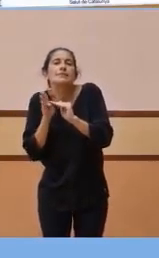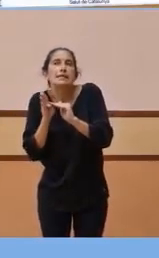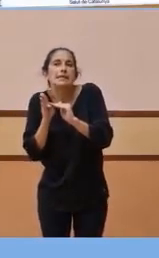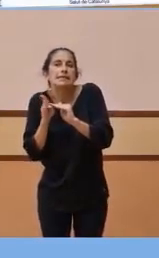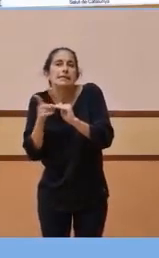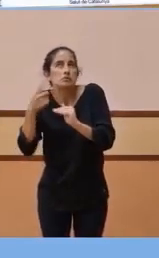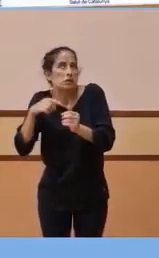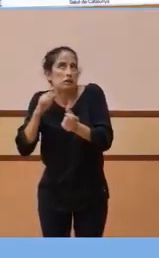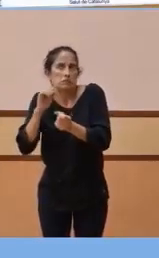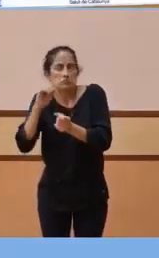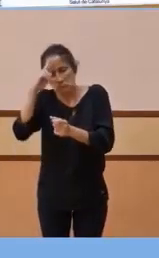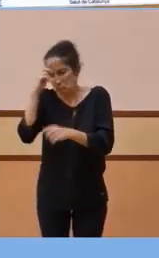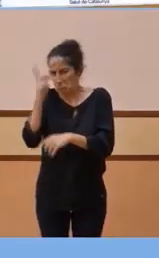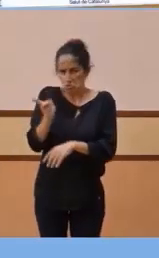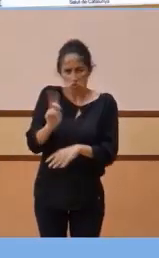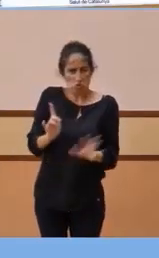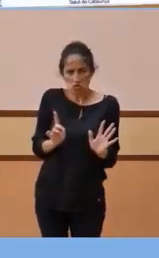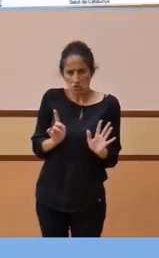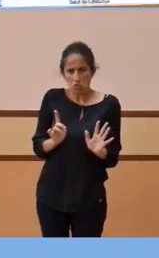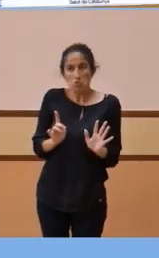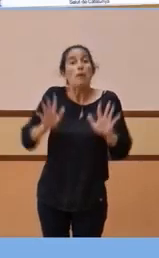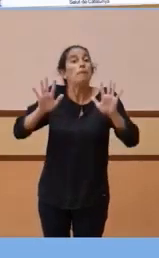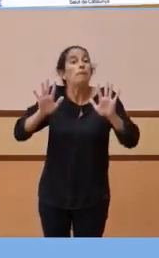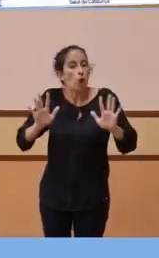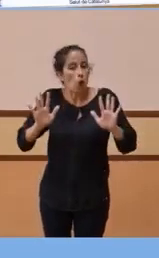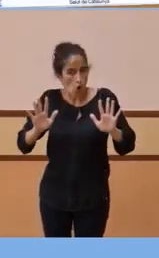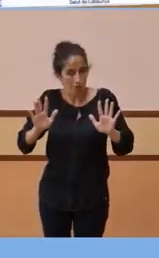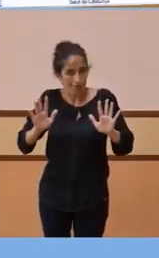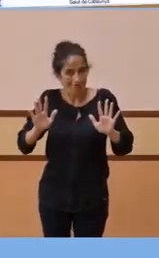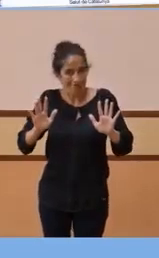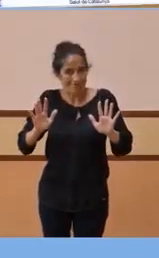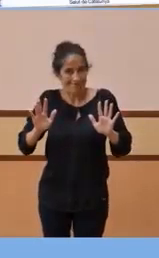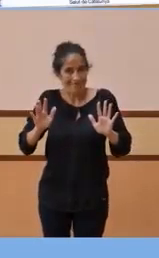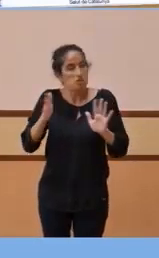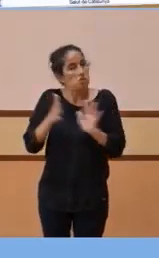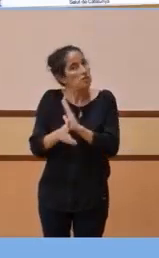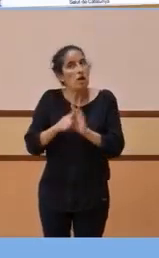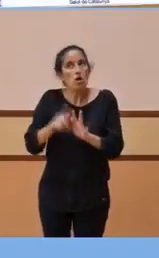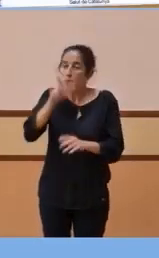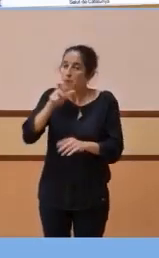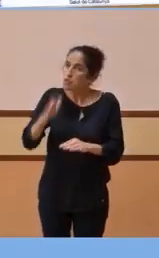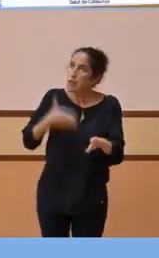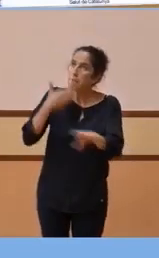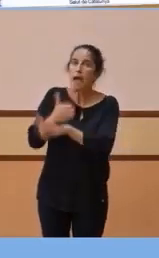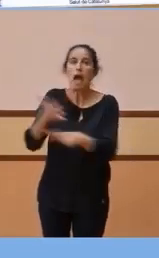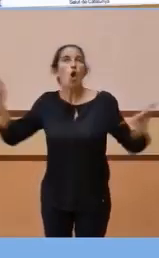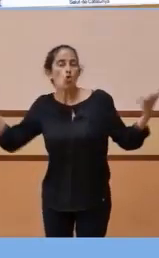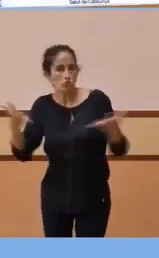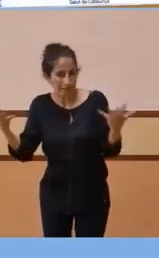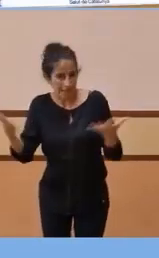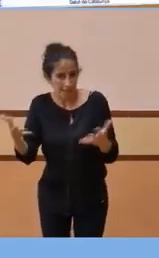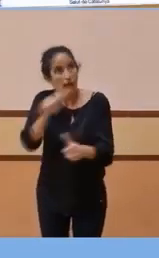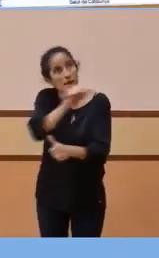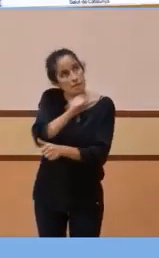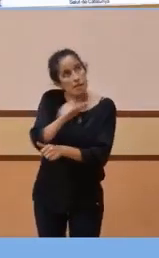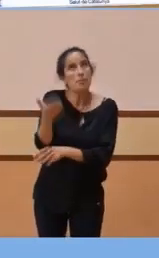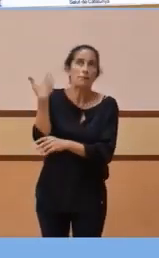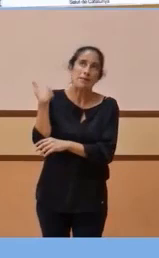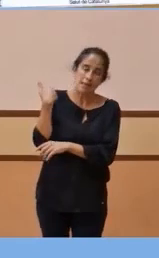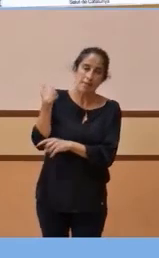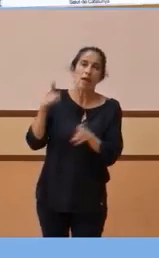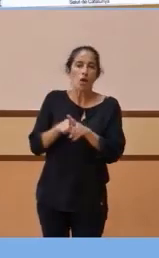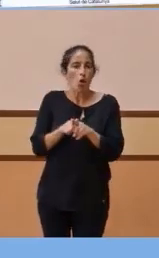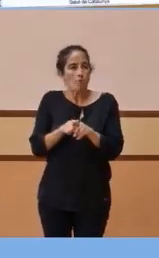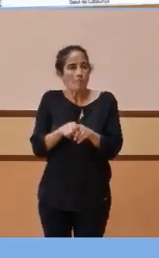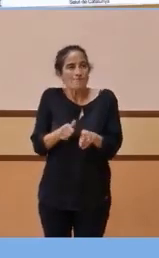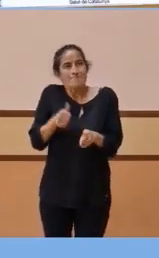preocupant, però, en qualsevol cas, sí que és veritat que el mix de persones que estan visitant les urgències la setmana passada era una miqueta més favorable des d'un